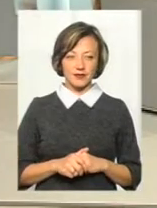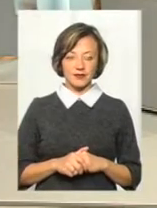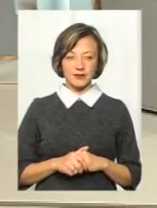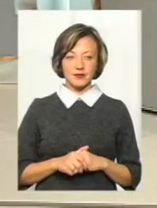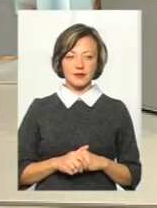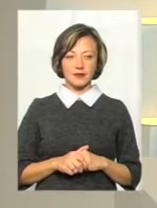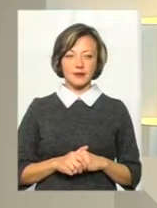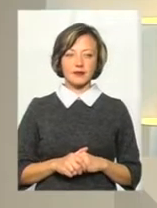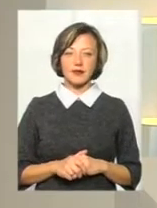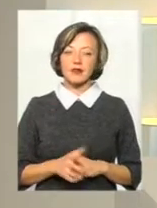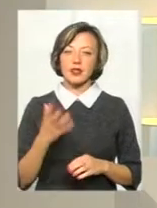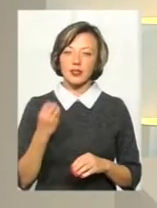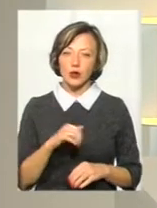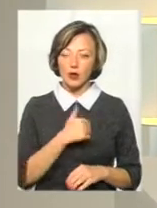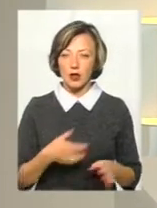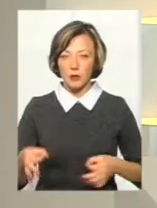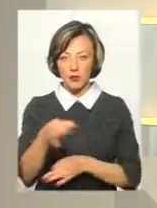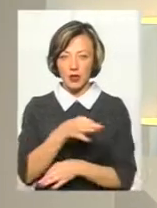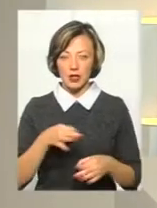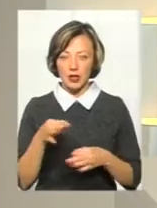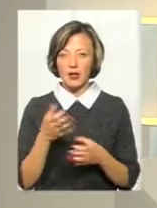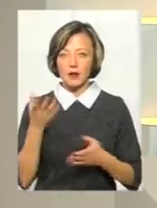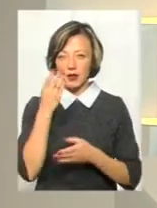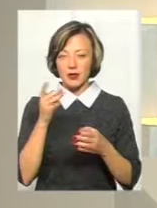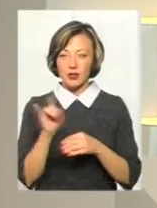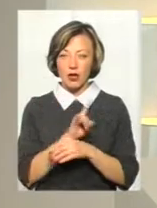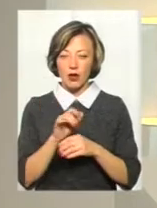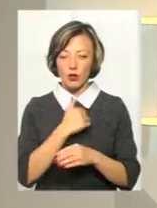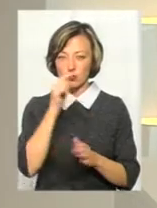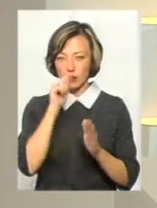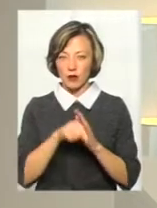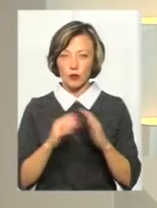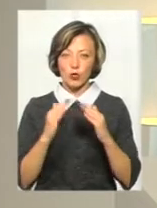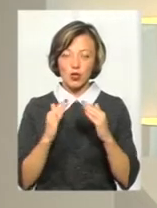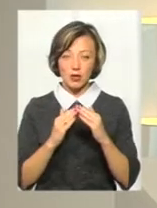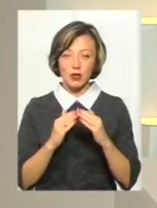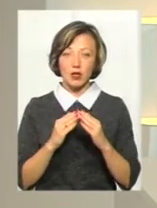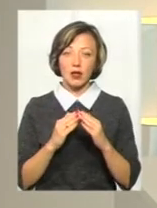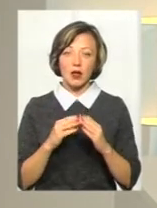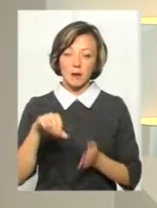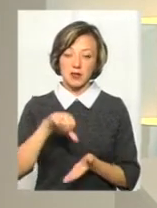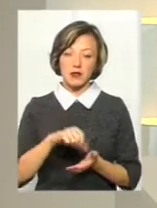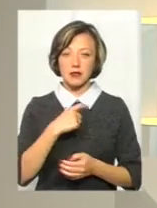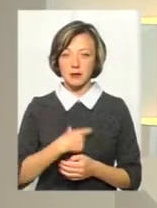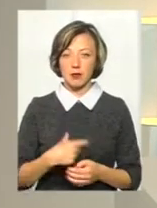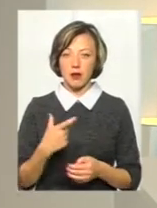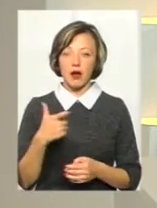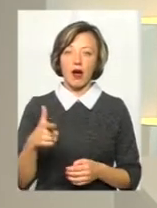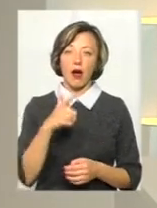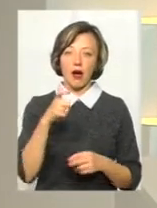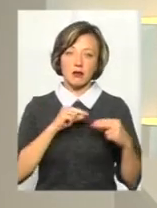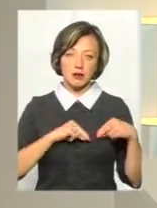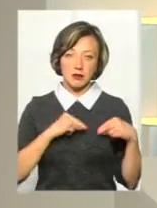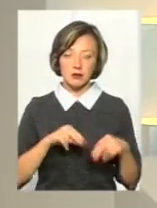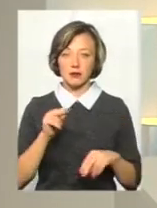б з вами говорити, шахраї, які хочуть проникнути у будинок, де, коли представляються там газовиками,